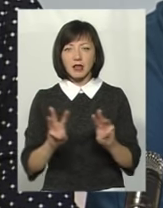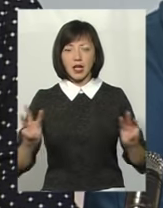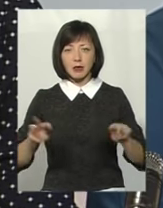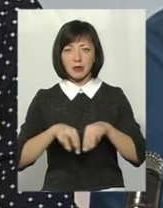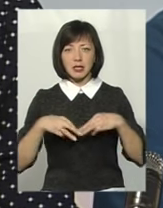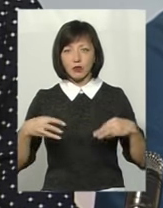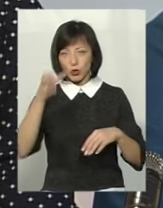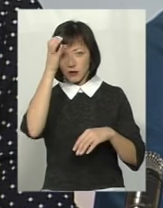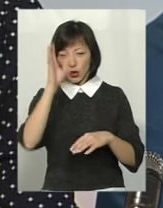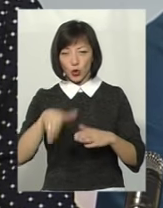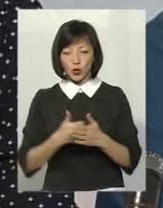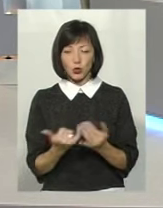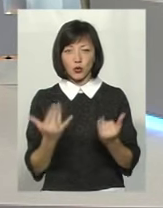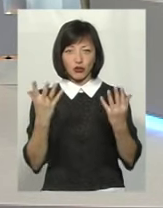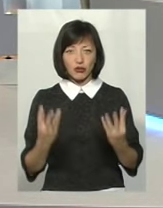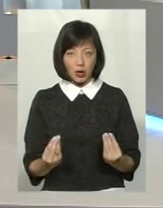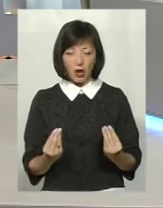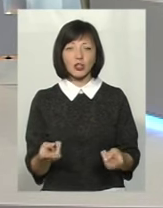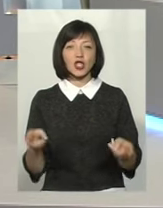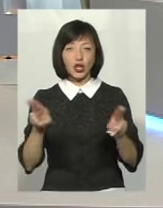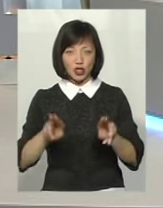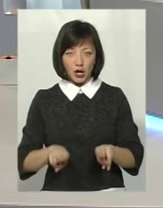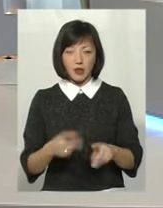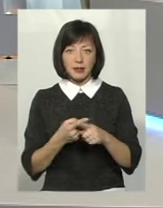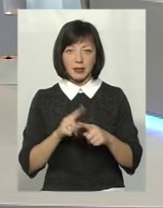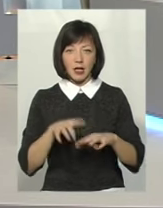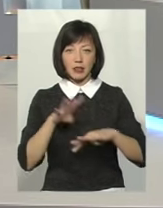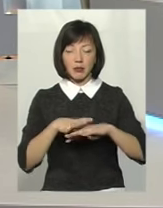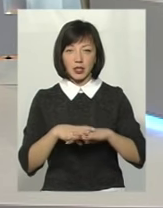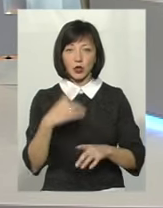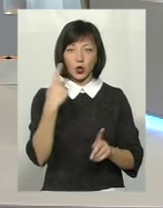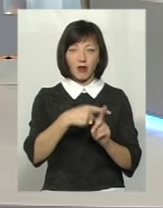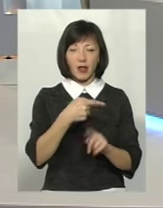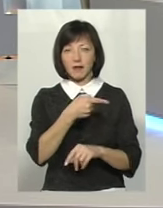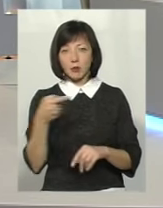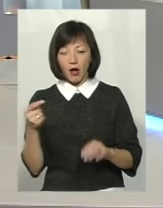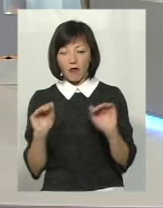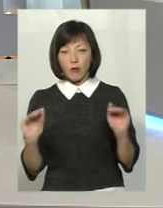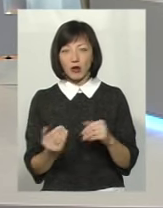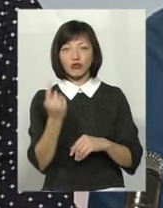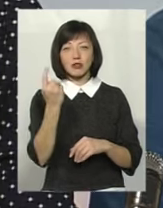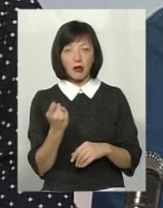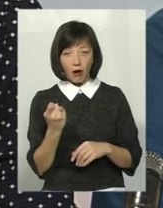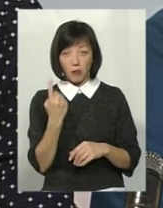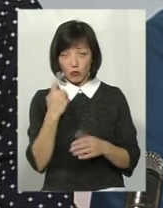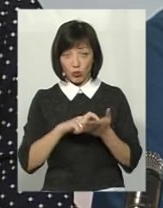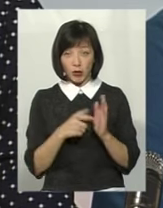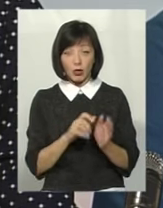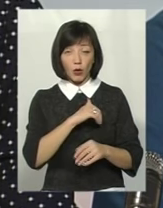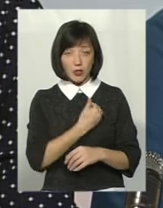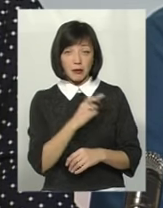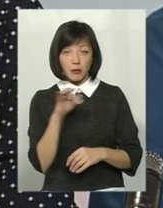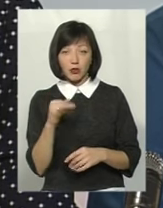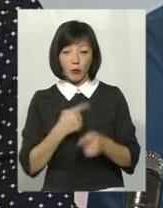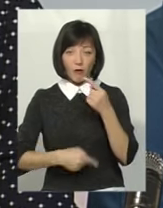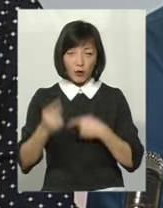освіти, так і по сьогоднішній день залишається оця таблиця додавання-виднімання в межах 100. А хотіло б, звичайно,